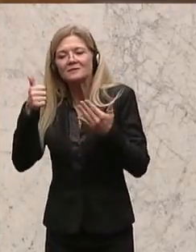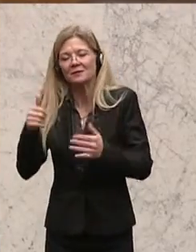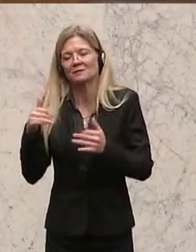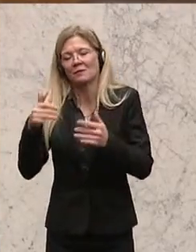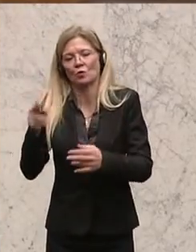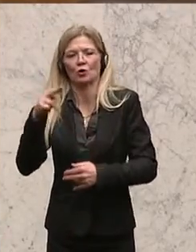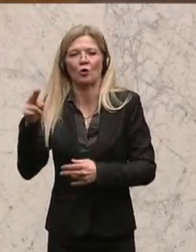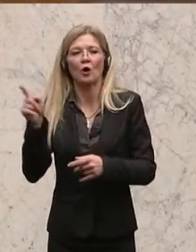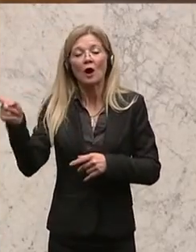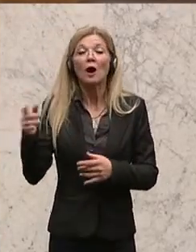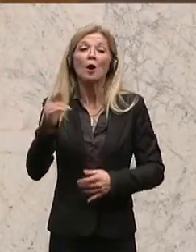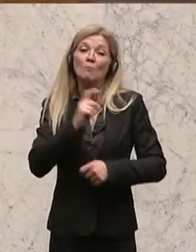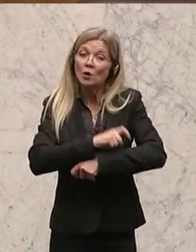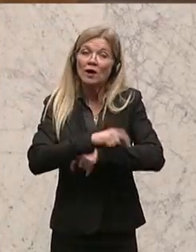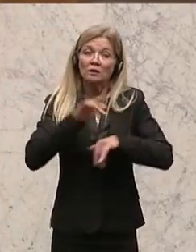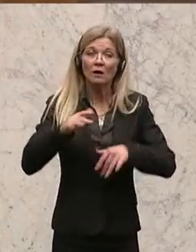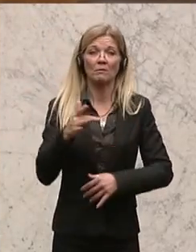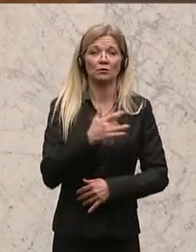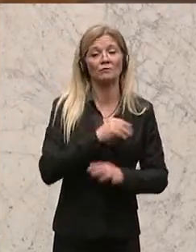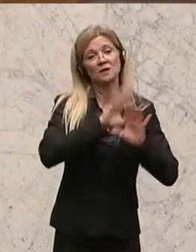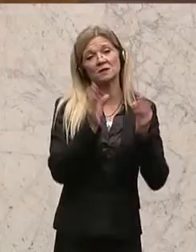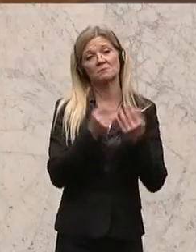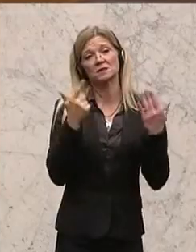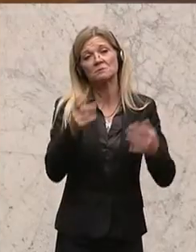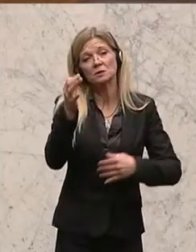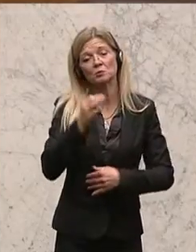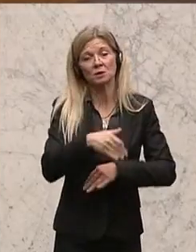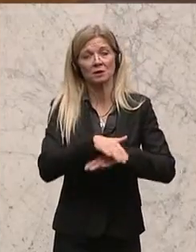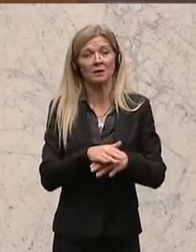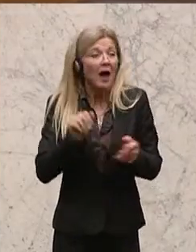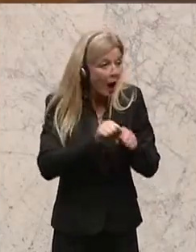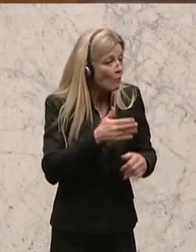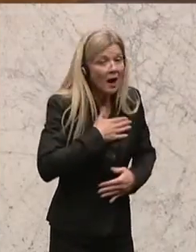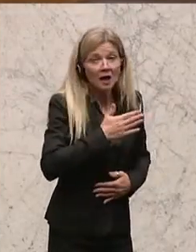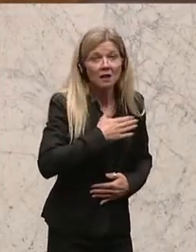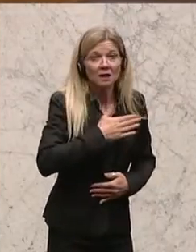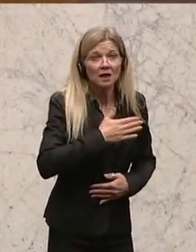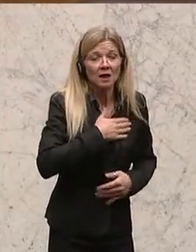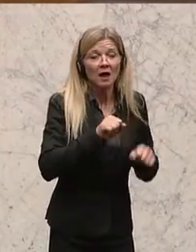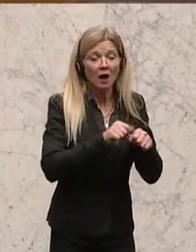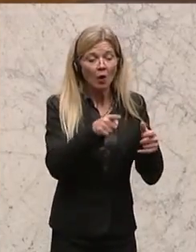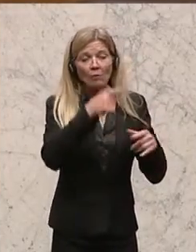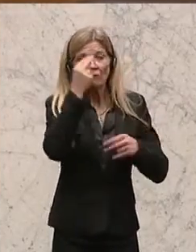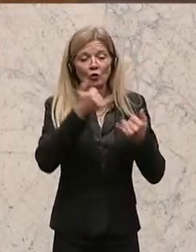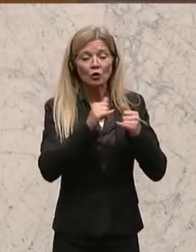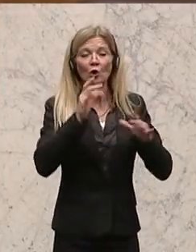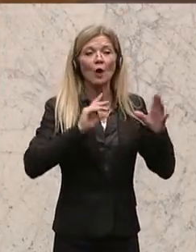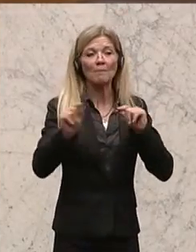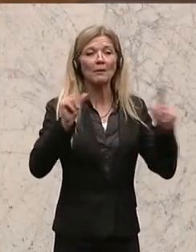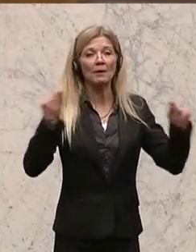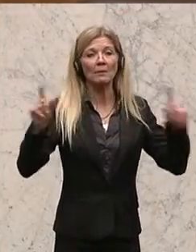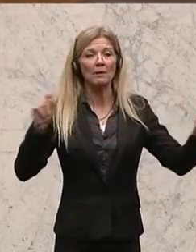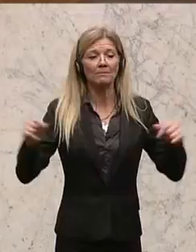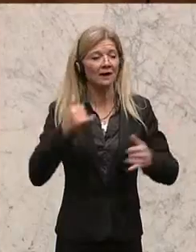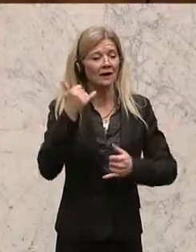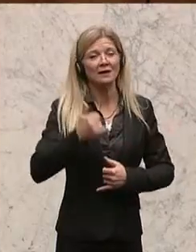betrifft in Burgenland zum Beispiel insgesamt 70 Prozent der Gemeinden. Auch meine Gemeinde ist eine Abwanderungsgemeinde, wenn jedes Jahr fünf